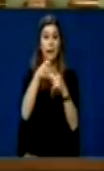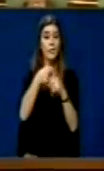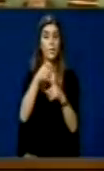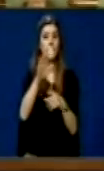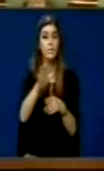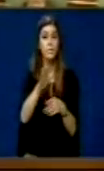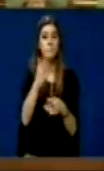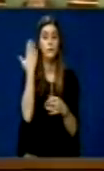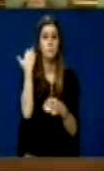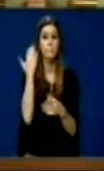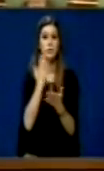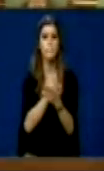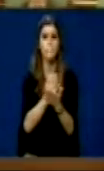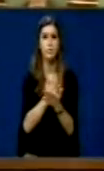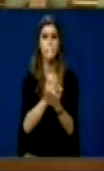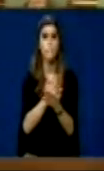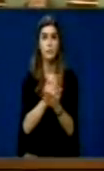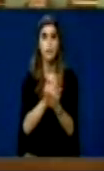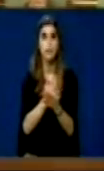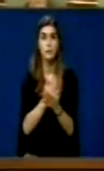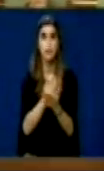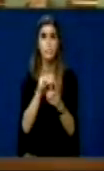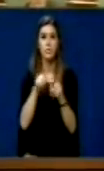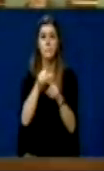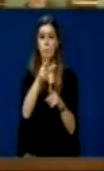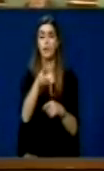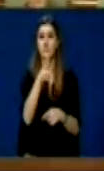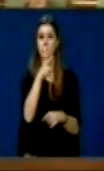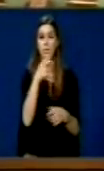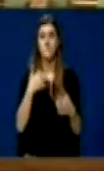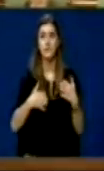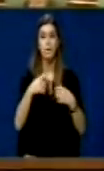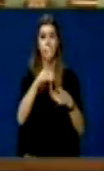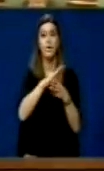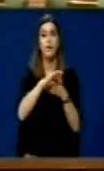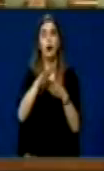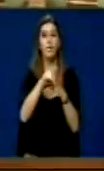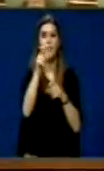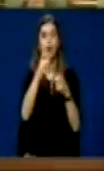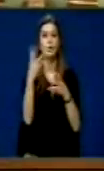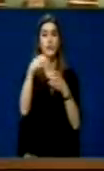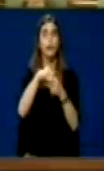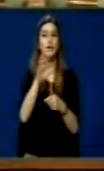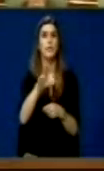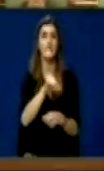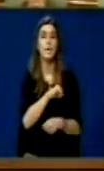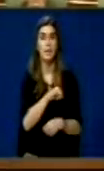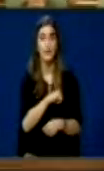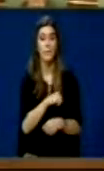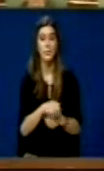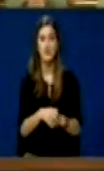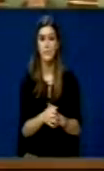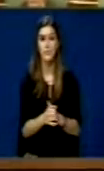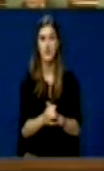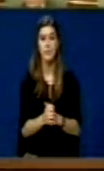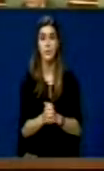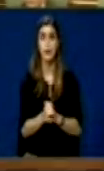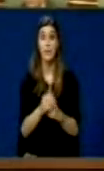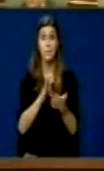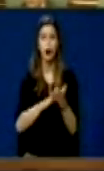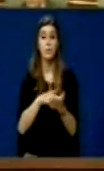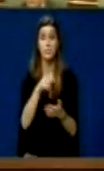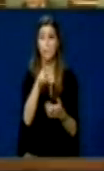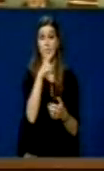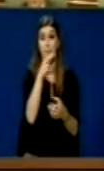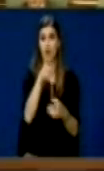Kosovës edhe gjatë për balë vëtuzet vet dhe do të kërkon të përfiton të në amnisti. Por ashtu, nëse është në duaj që me këtë liqë për amnistijin